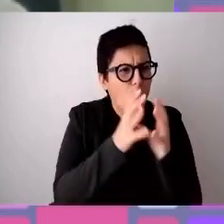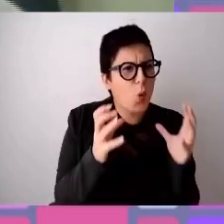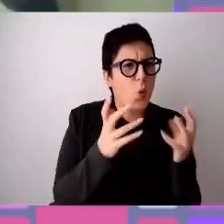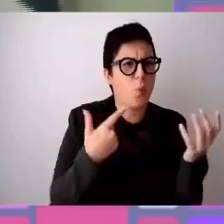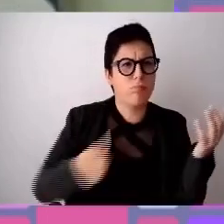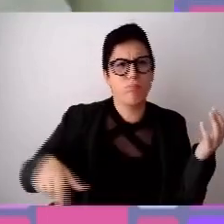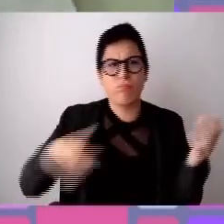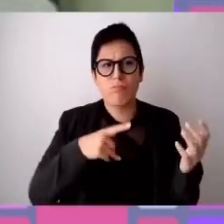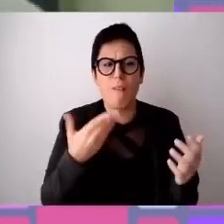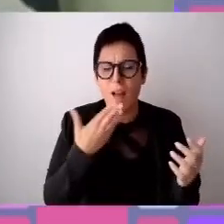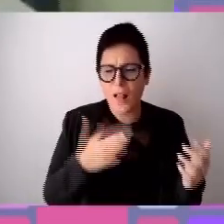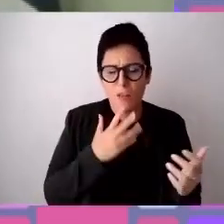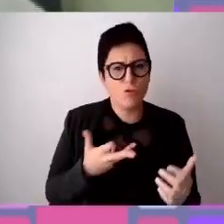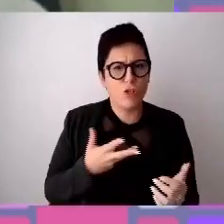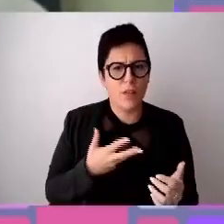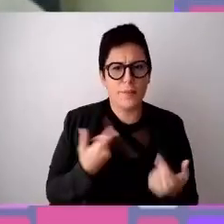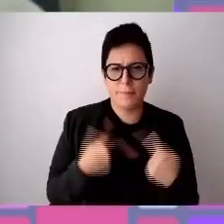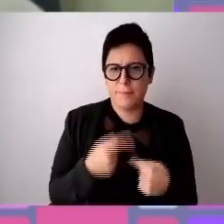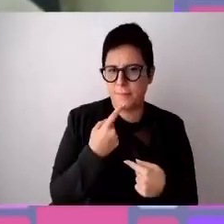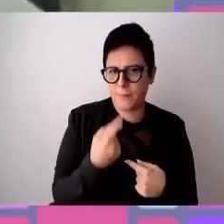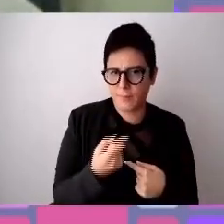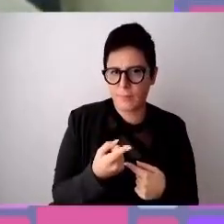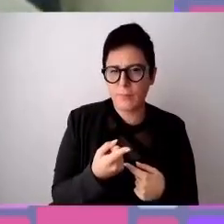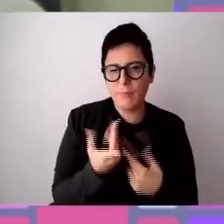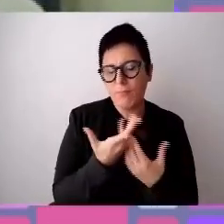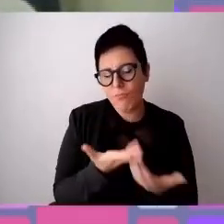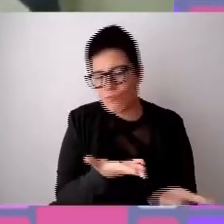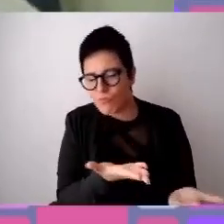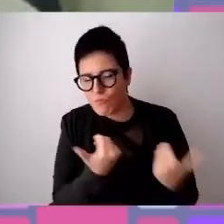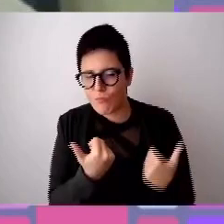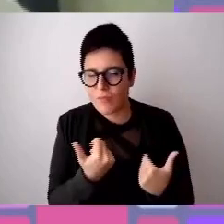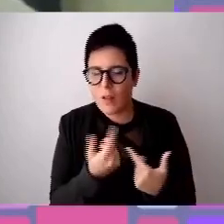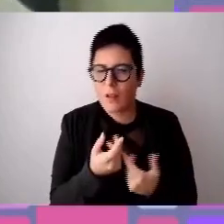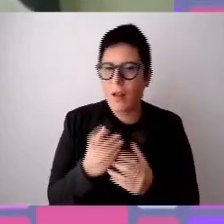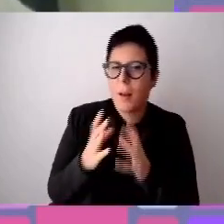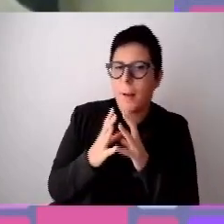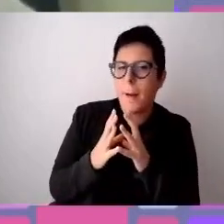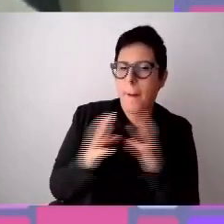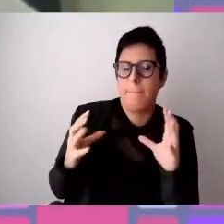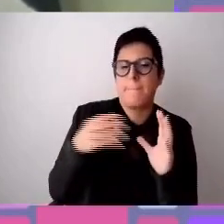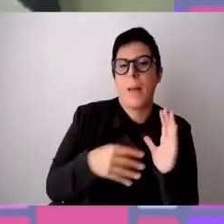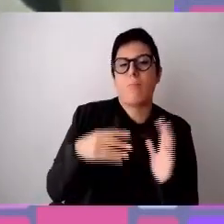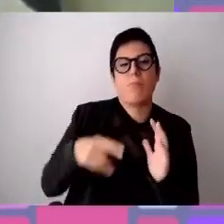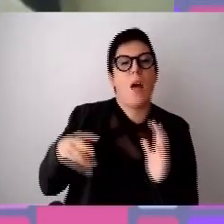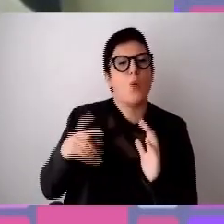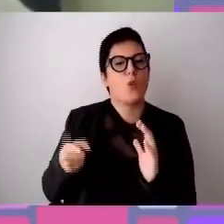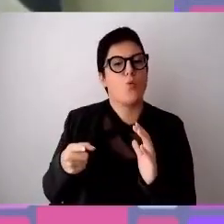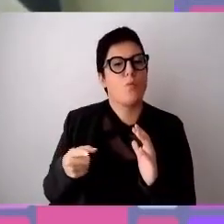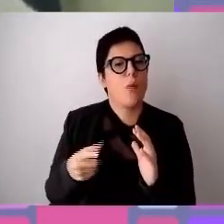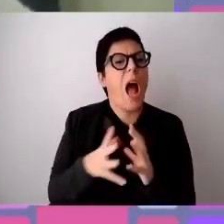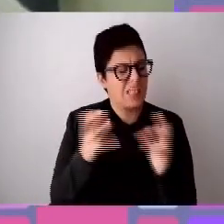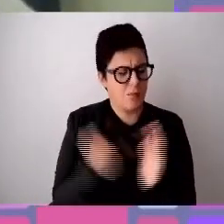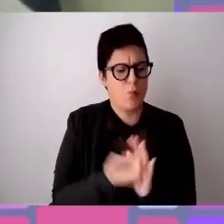persona inizia. Quindi questo termino con una esortazione. Manpower Group è un'azienda importante, va bene,